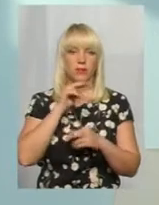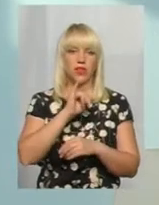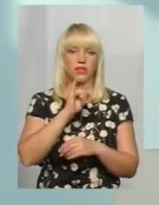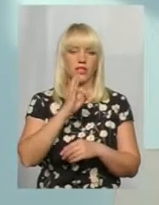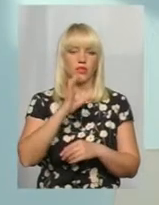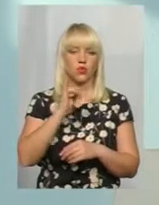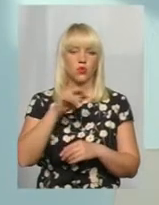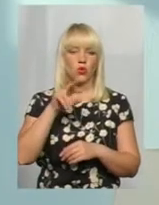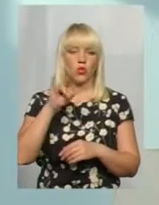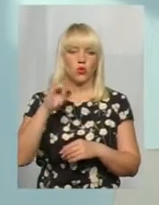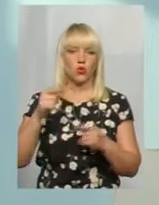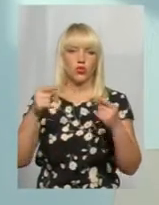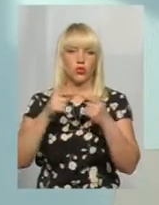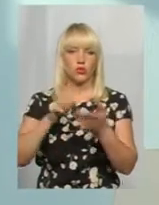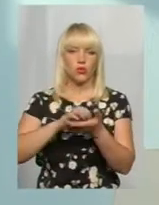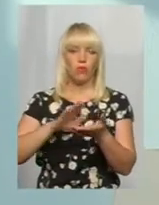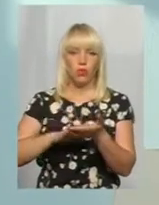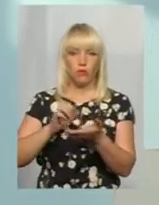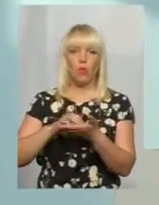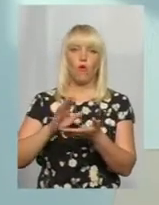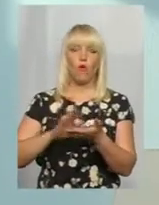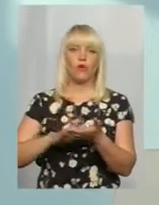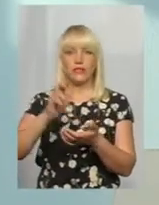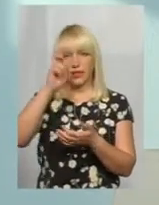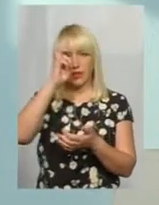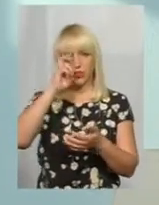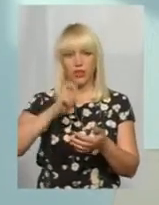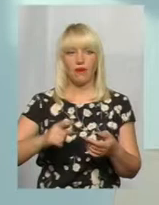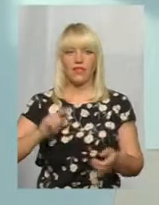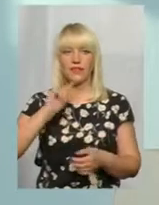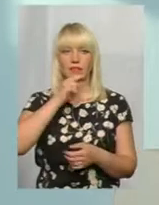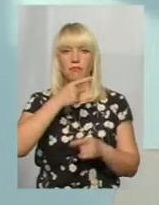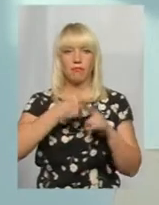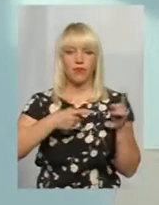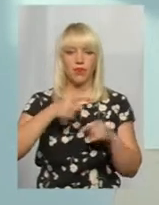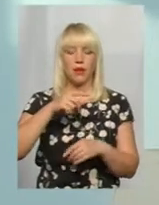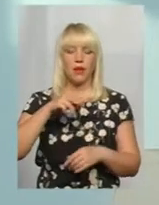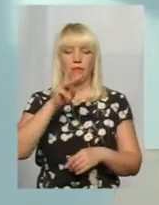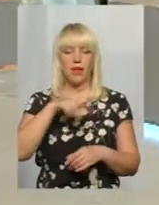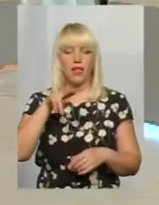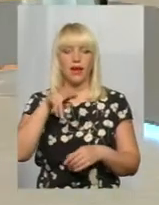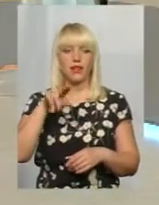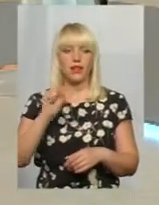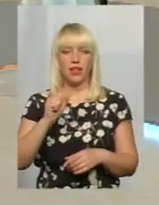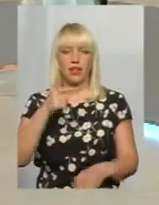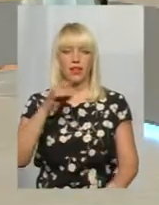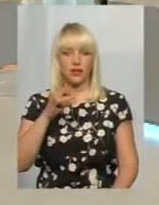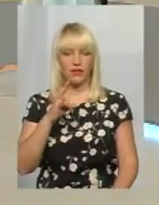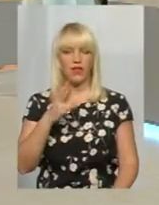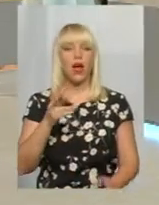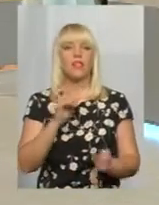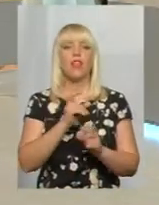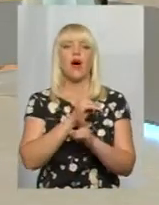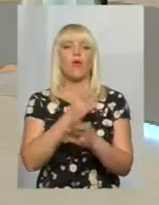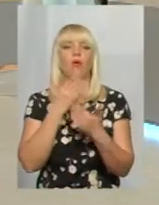зараз чітко обліковуються, держава зекономила півмільярда гривень. Так ось в тому і справа, що от